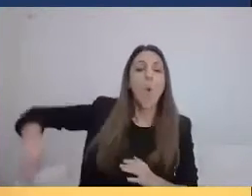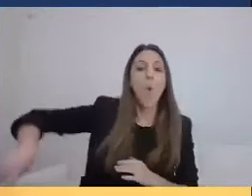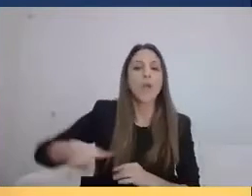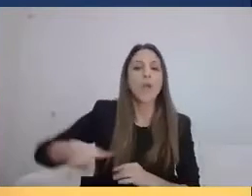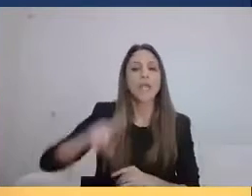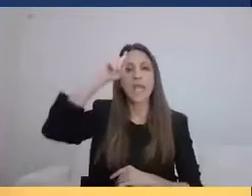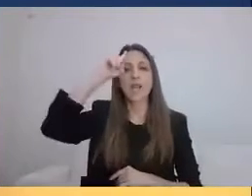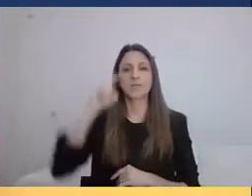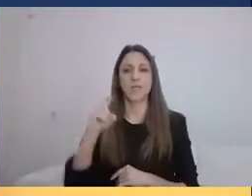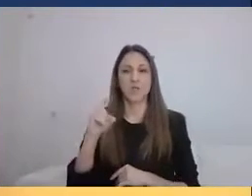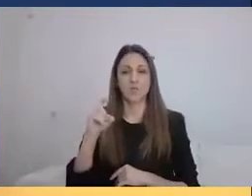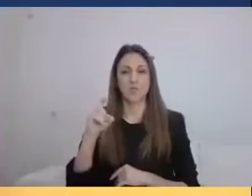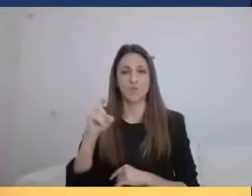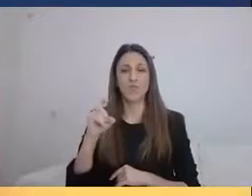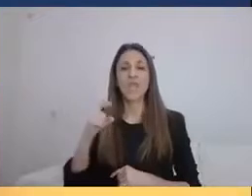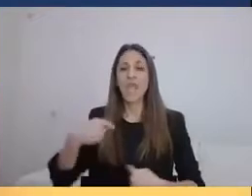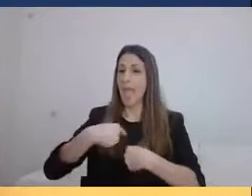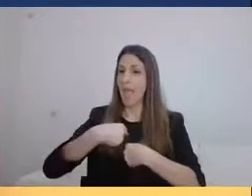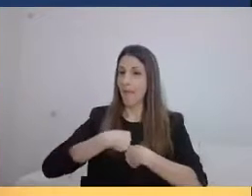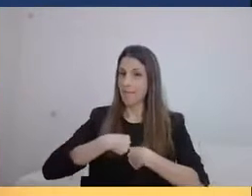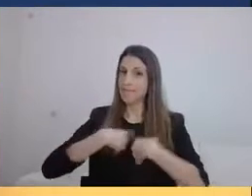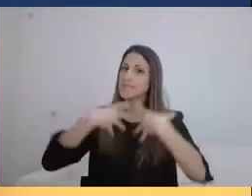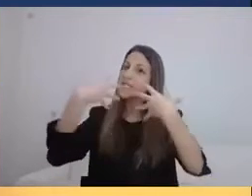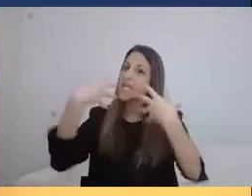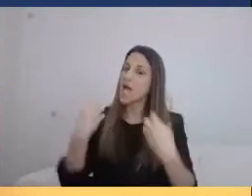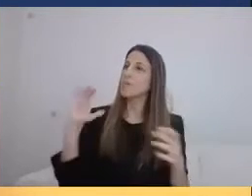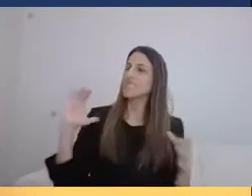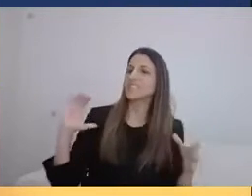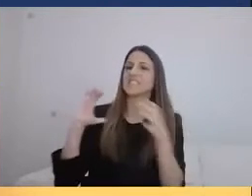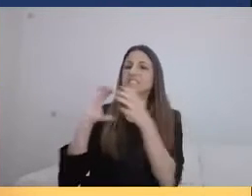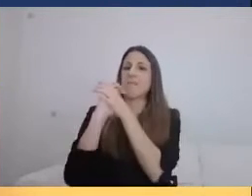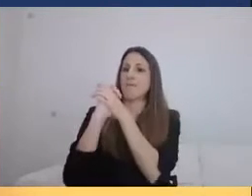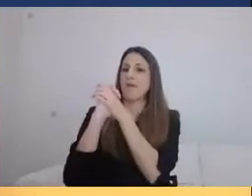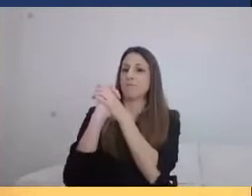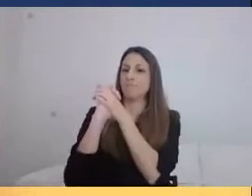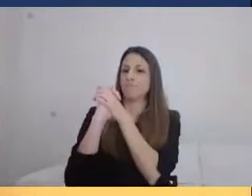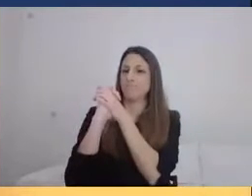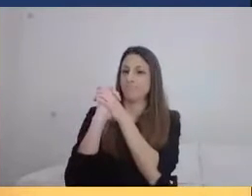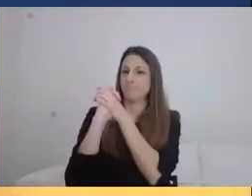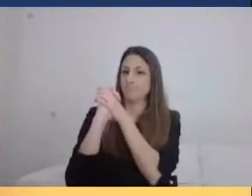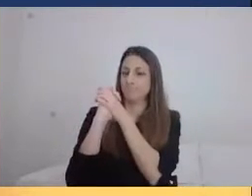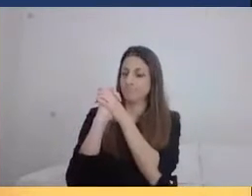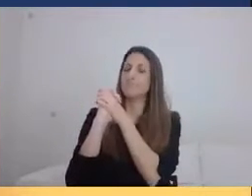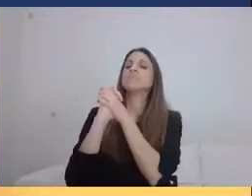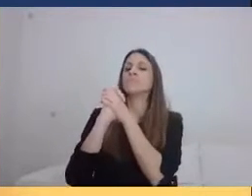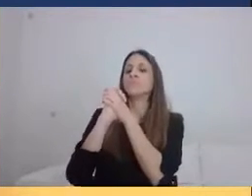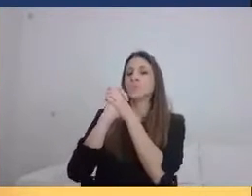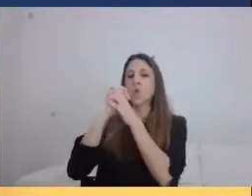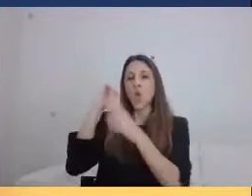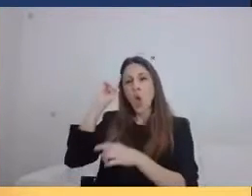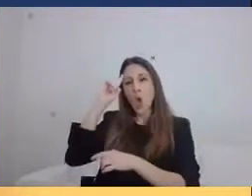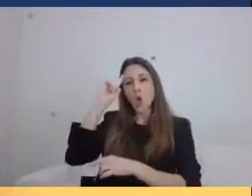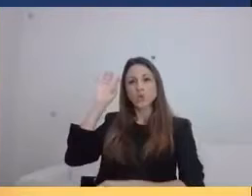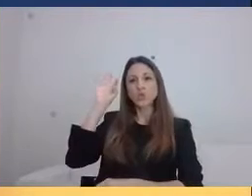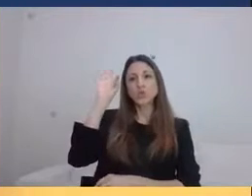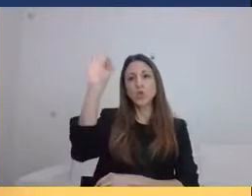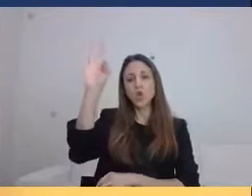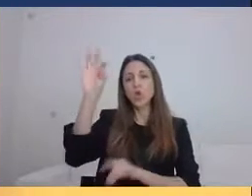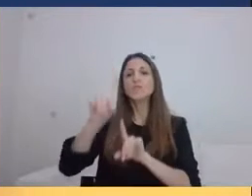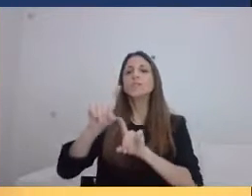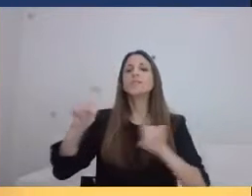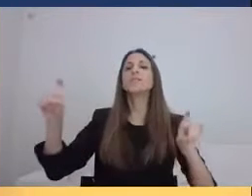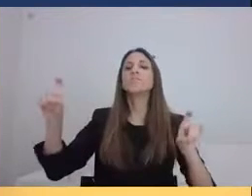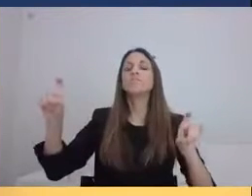Έχουμε δημιουργήσει μια συμμαχία για να προωθήσουμε αυτό που αποκαλούμε «Ocean